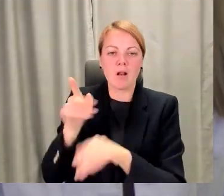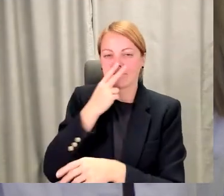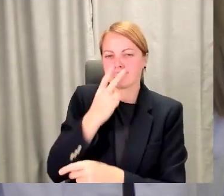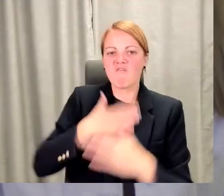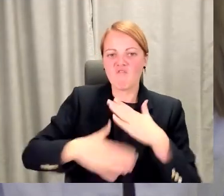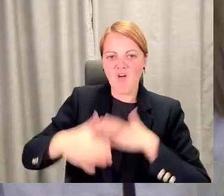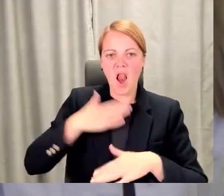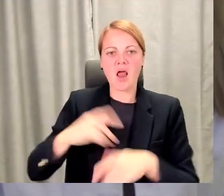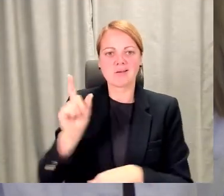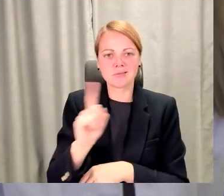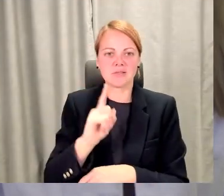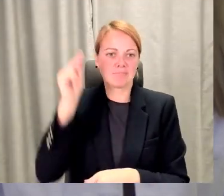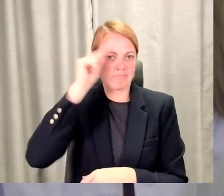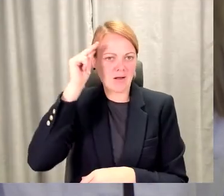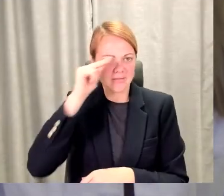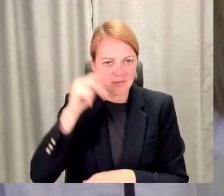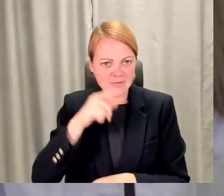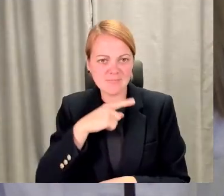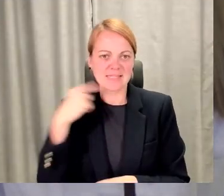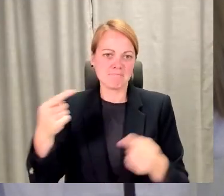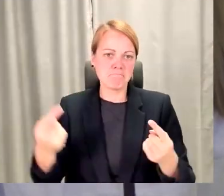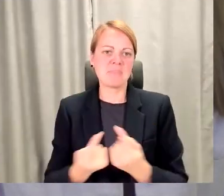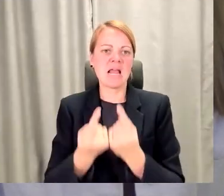mācīties, vēlās pilvēdoties gan pilnīgi.